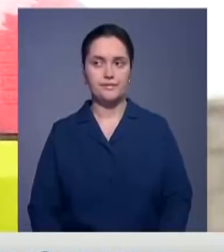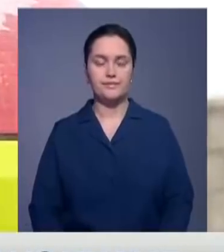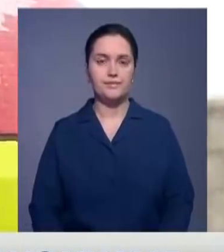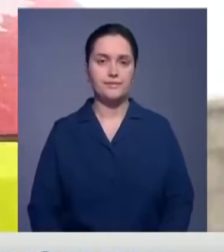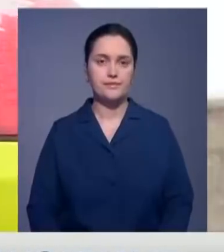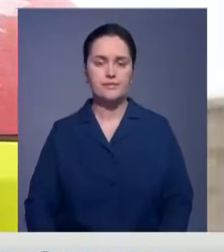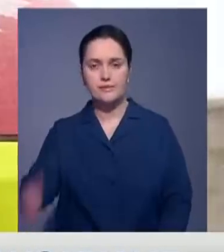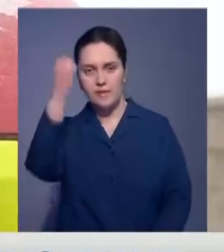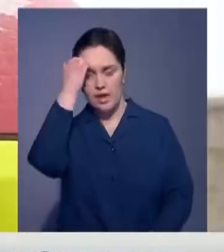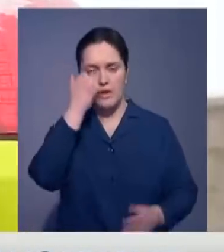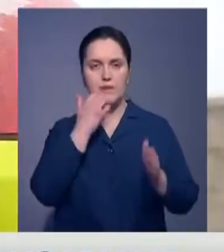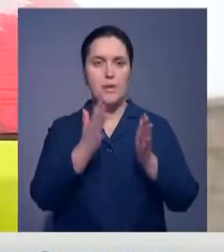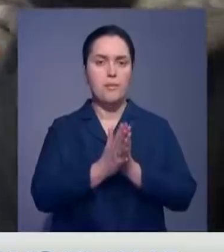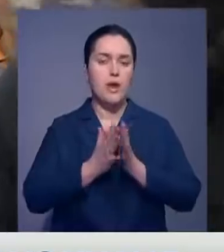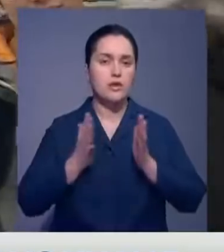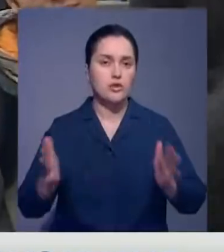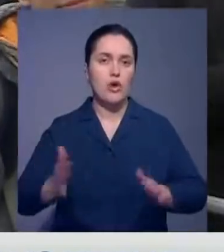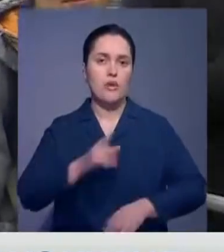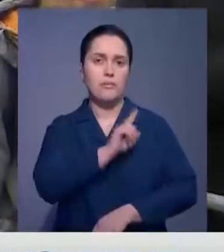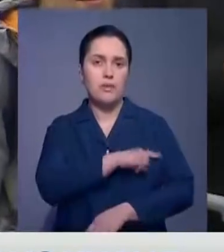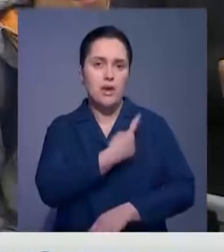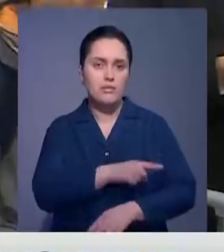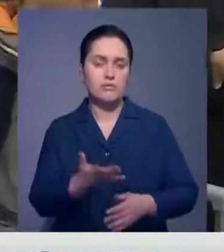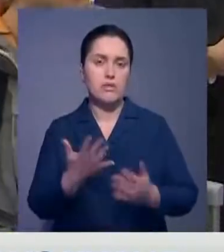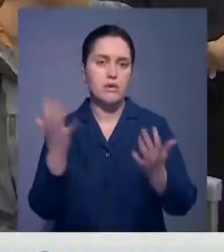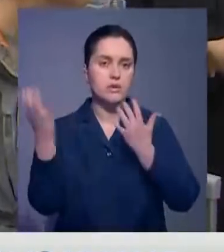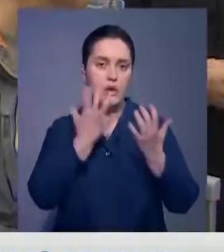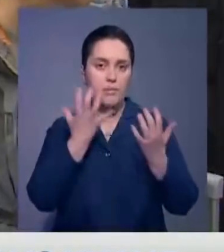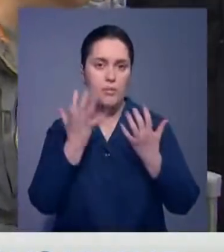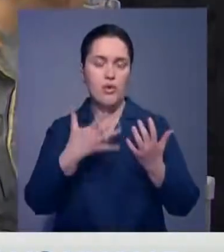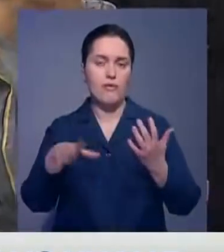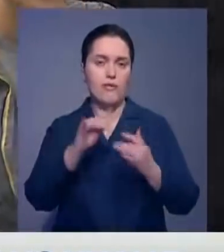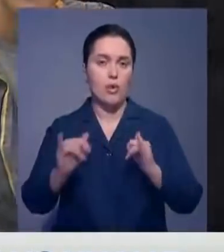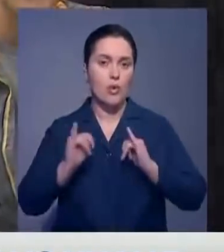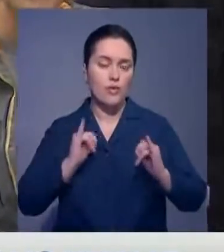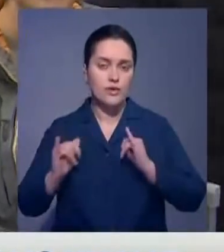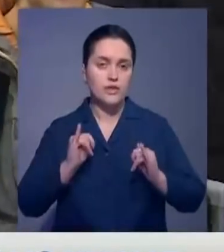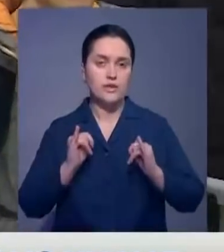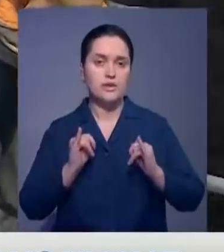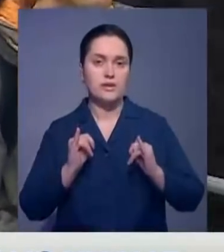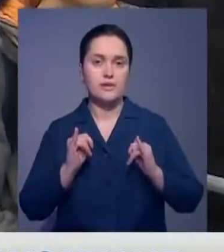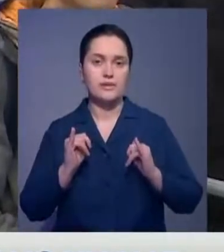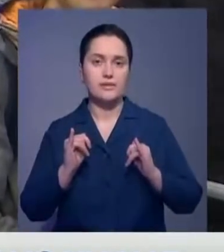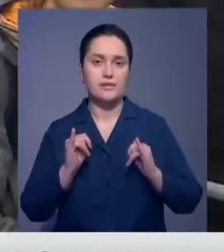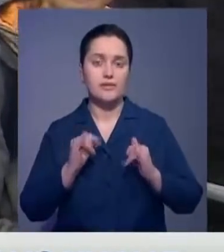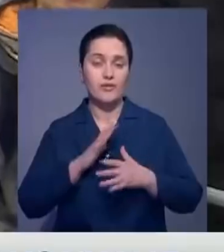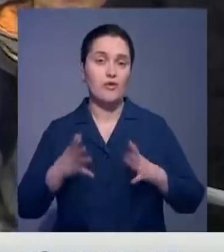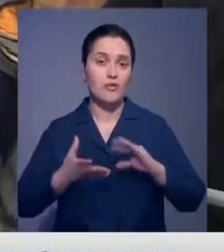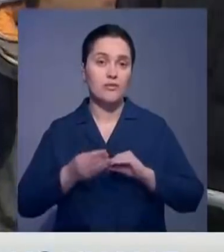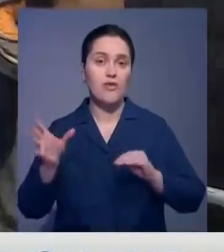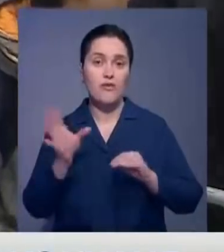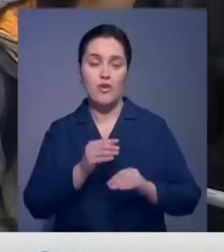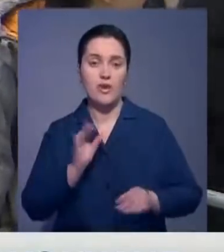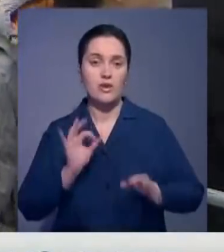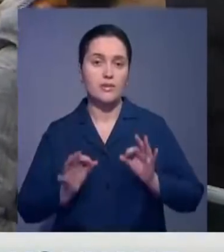Спасибо большое медперсоналу, потому что они заботились о нас, все были тактичные. В общем, все, в принципе, хорошо